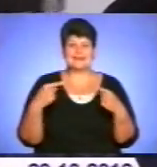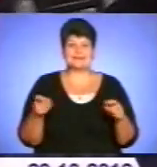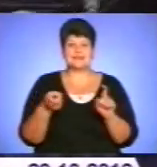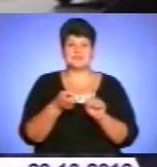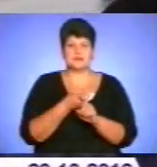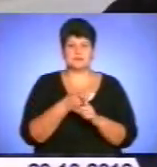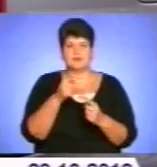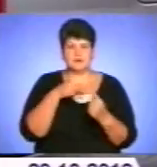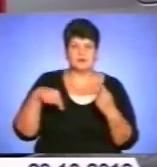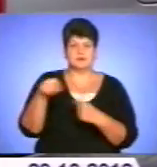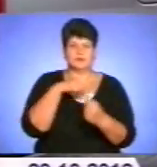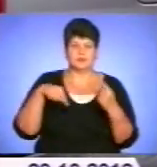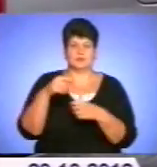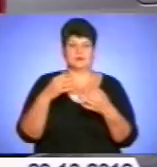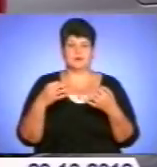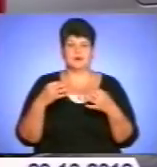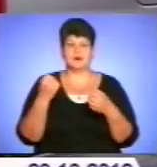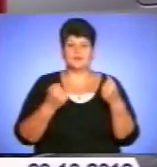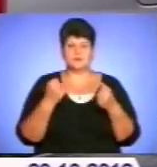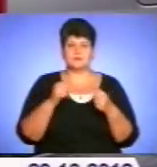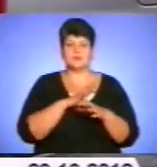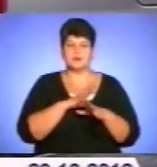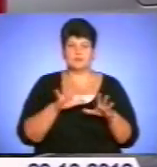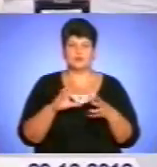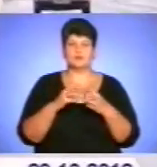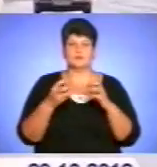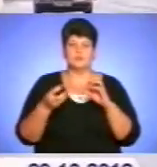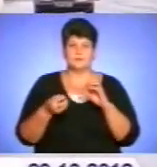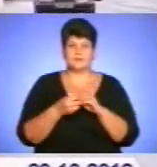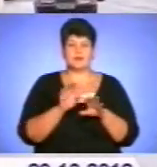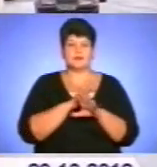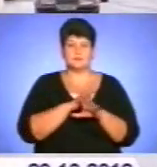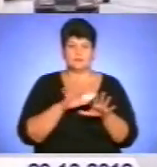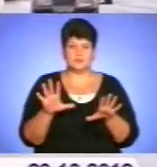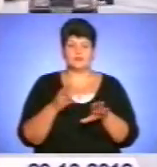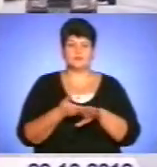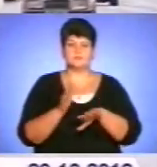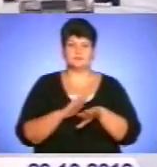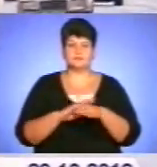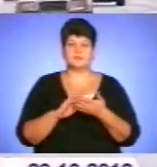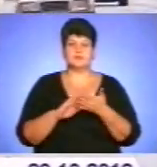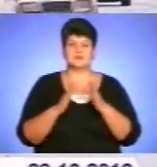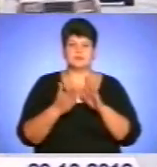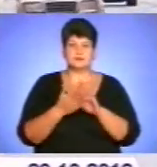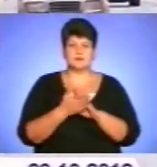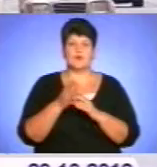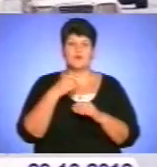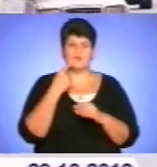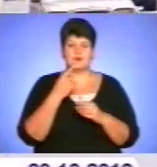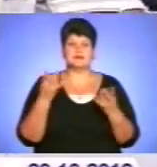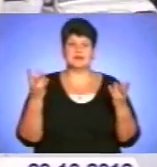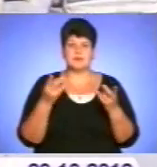до заносу автомобіля. Щоб не стати заручниками негоди та не опинитися в потрібний час без авто, кажуть,